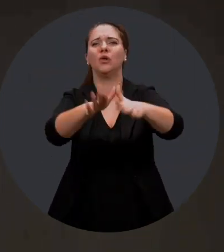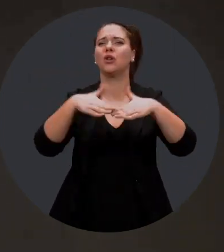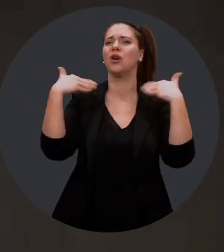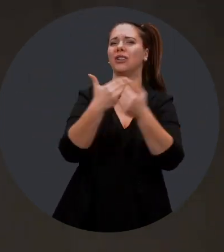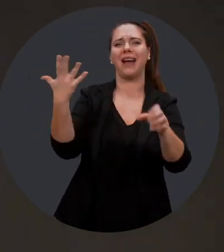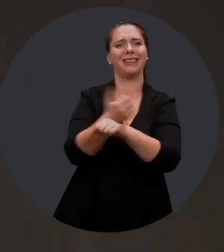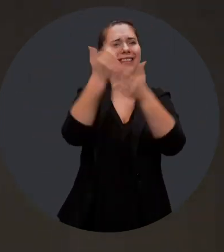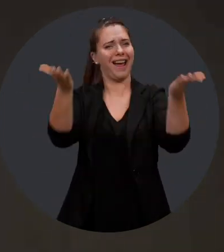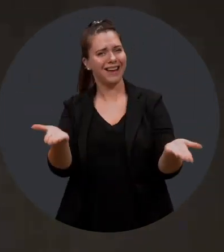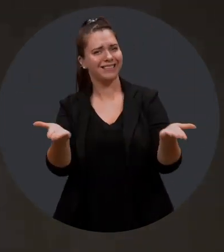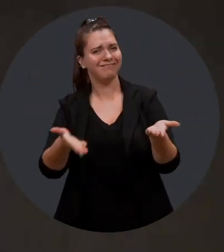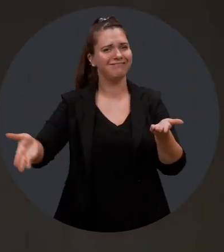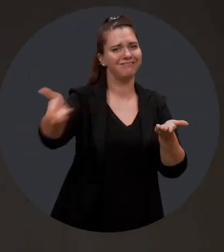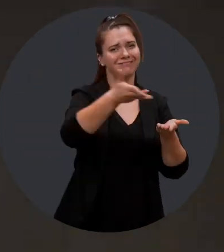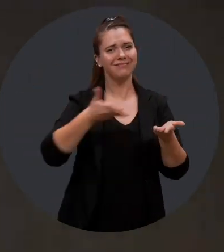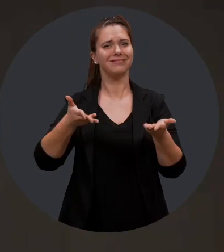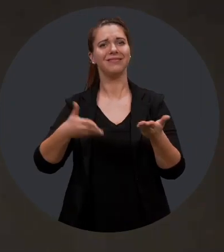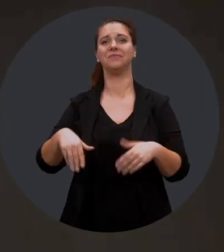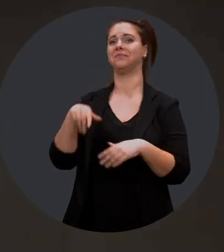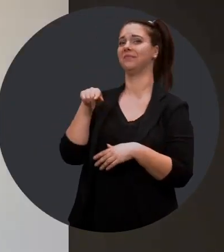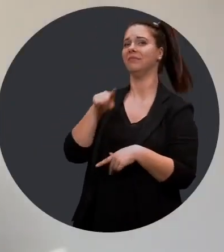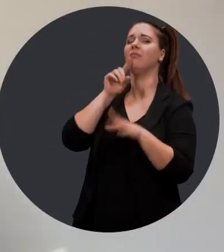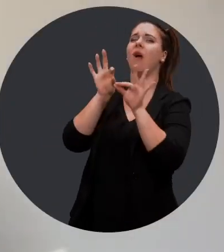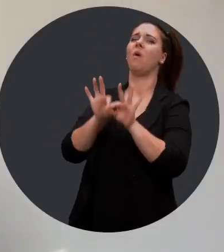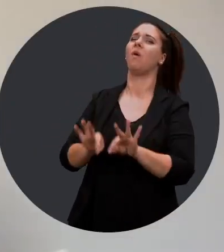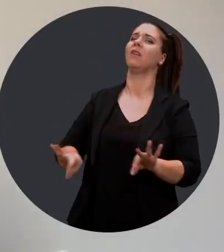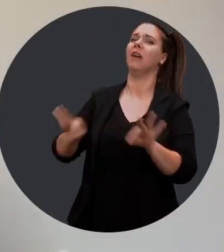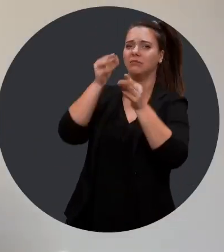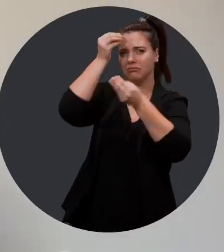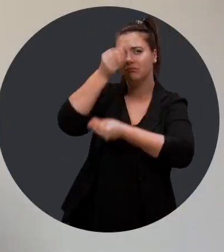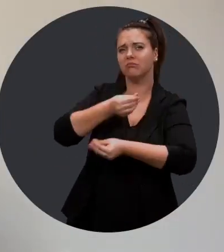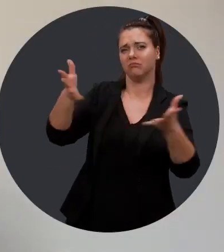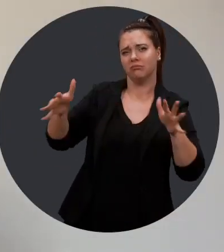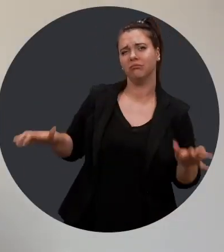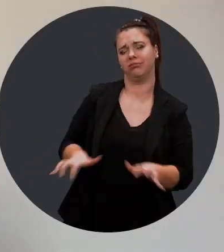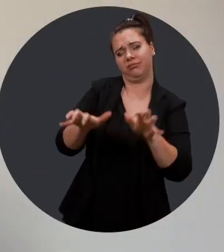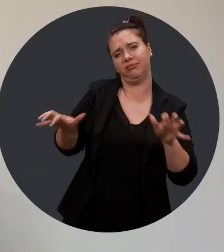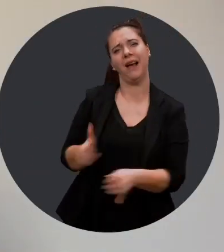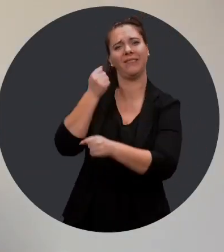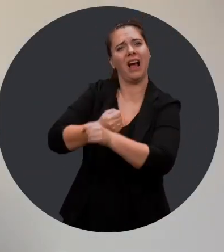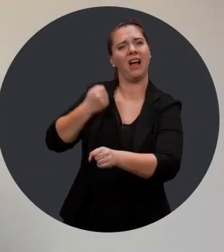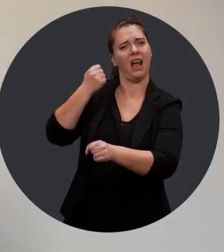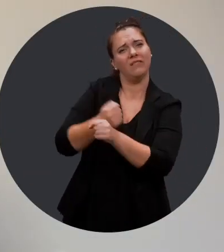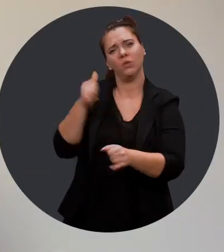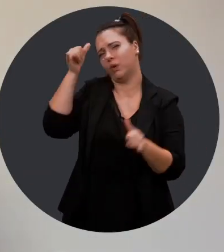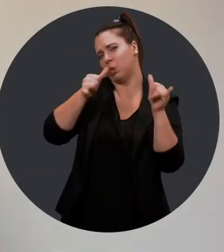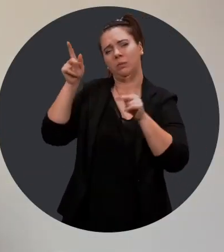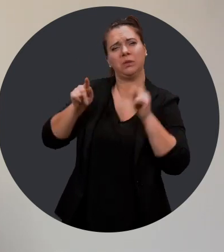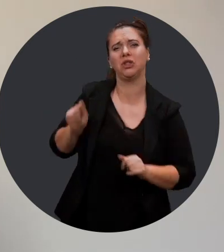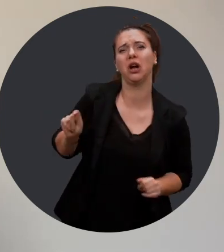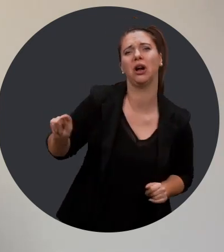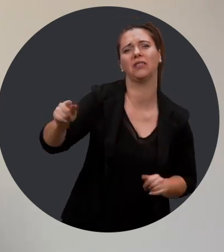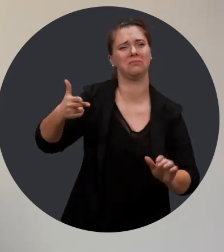et bravo à tous les finalistes. C'est primordial de souligner le travail et les efforts considérables